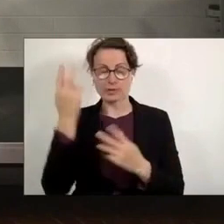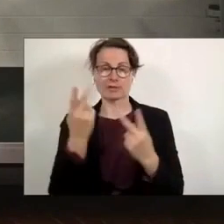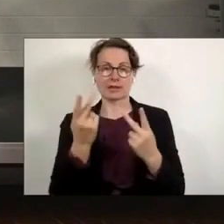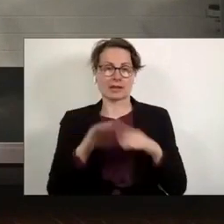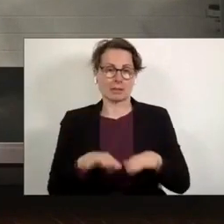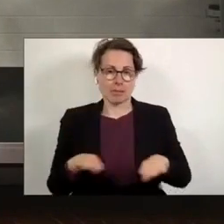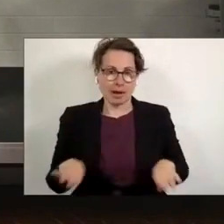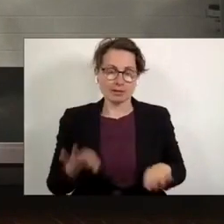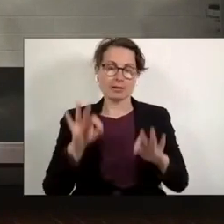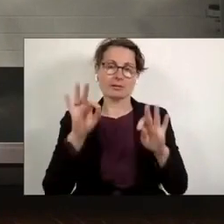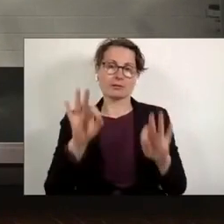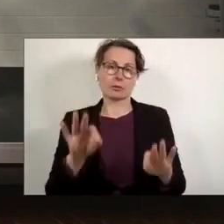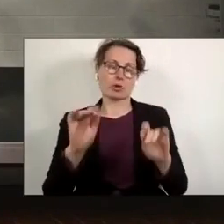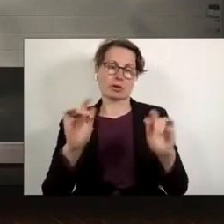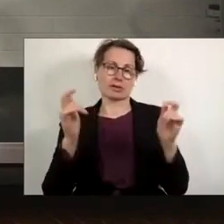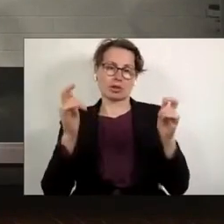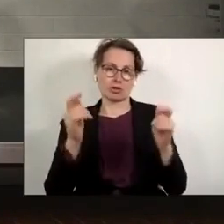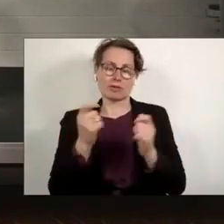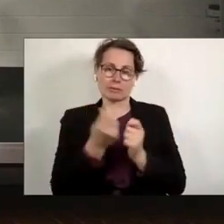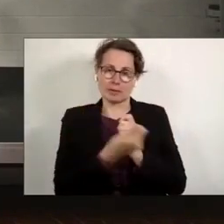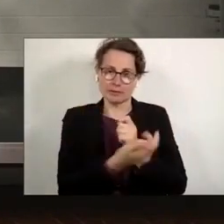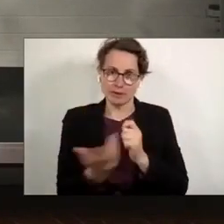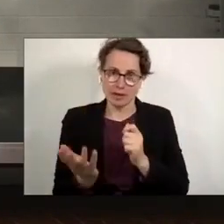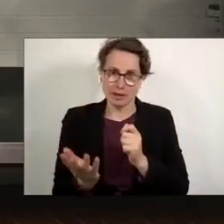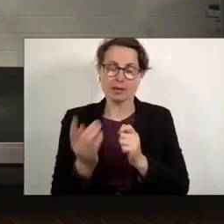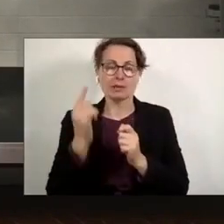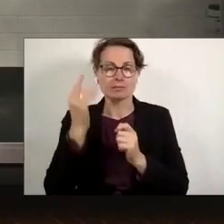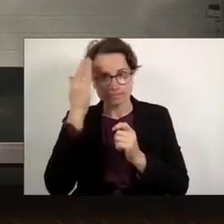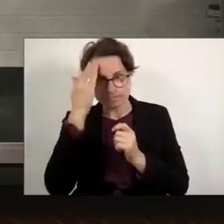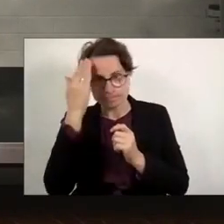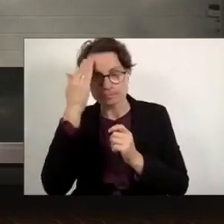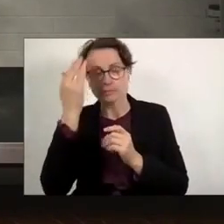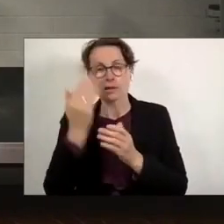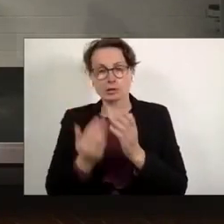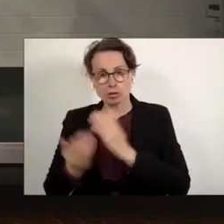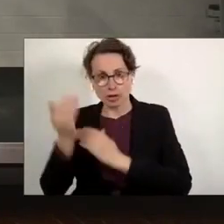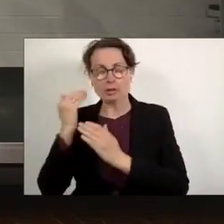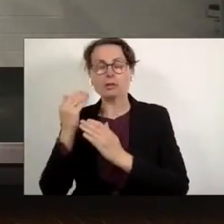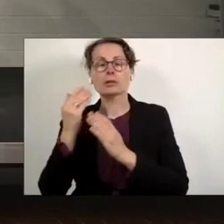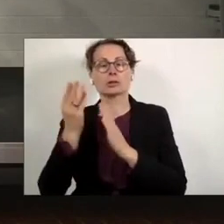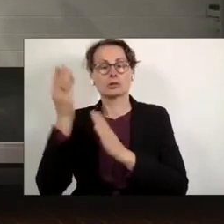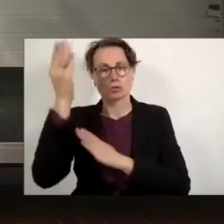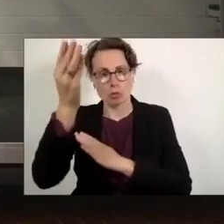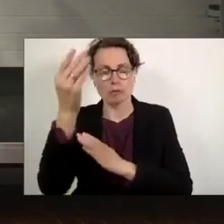die um ihre Geschichte weiß und ihre Zukunft solidarisch gestalten können. Vielen Dank. Vielen Dank.